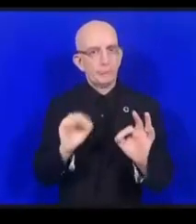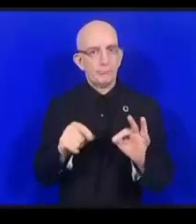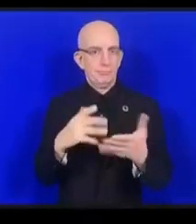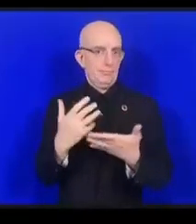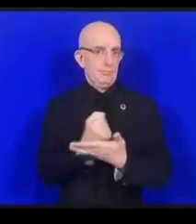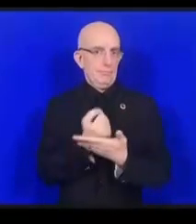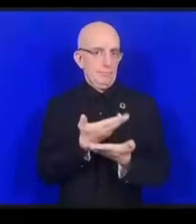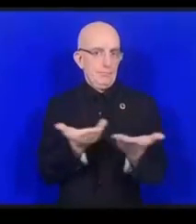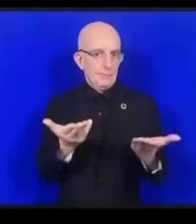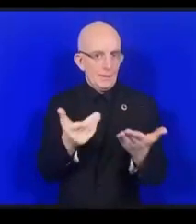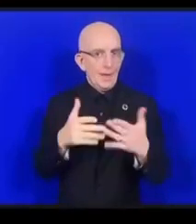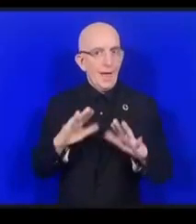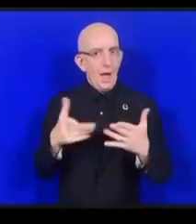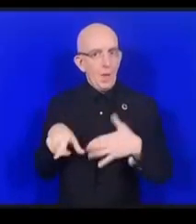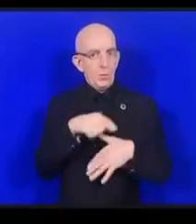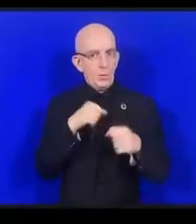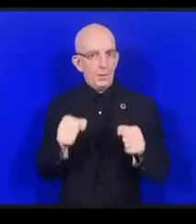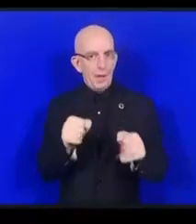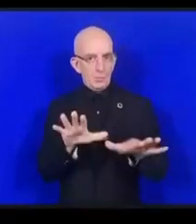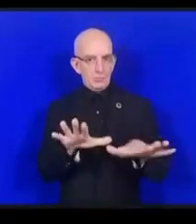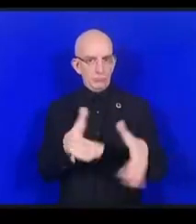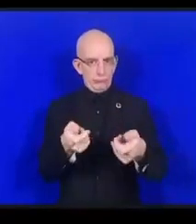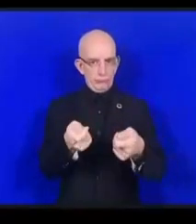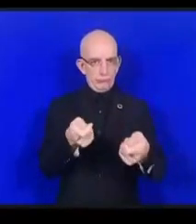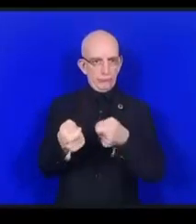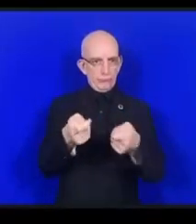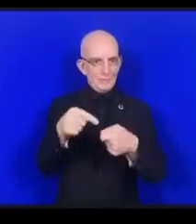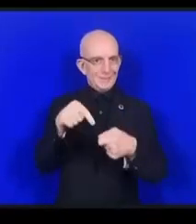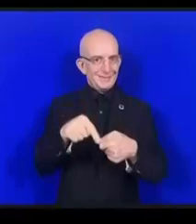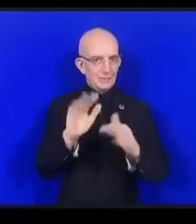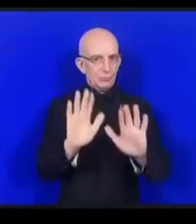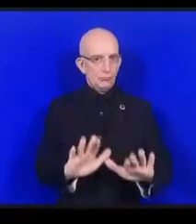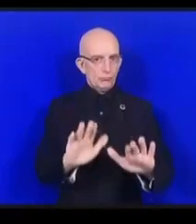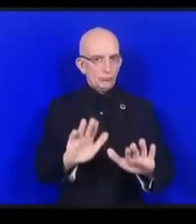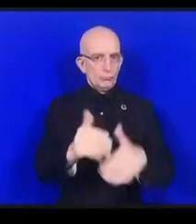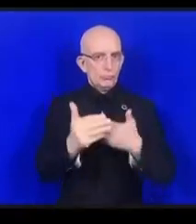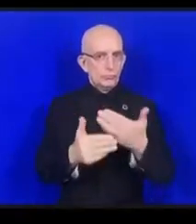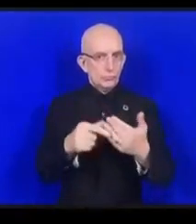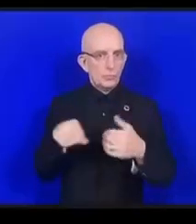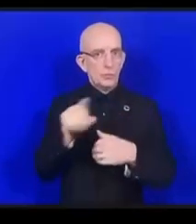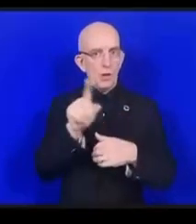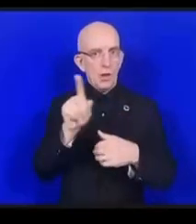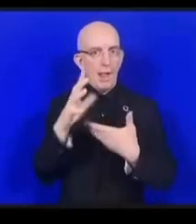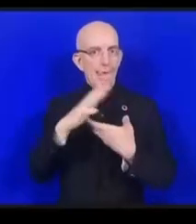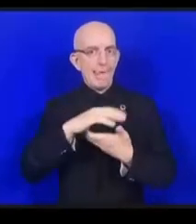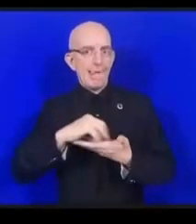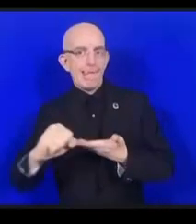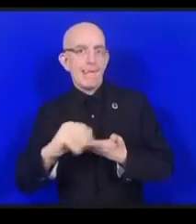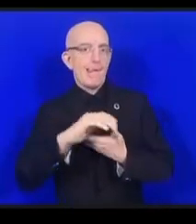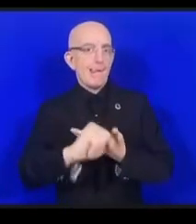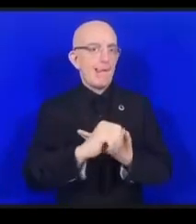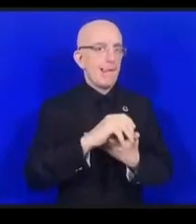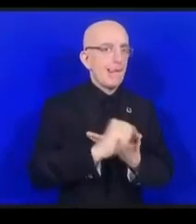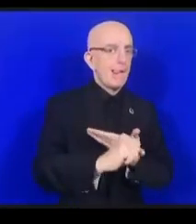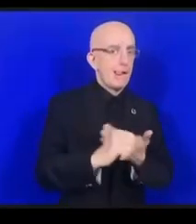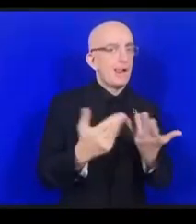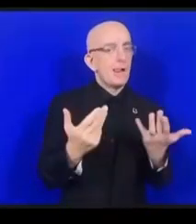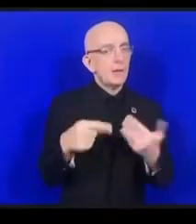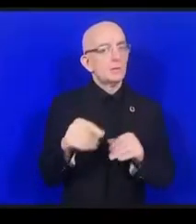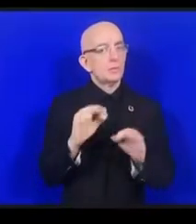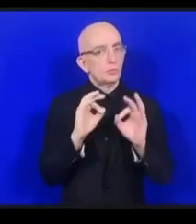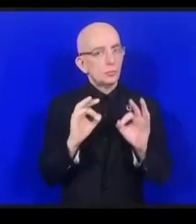piratés par une porte dérobée et il faut faire en sorte que la